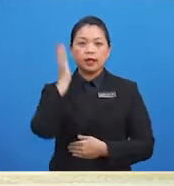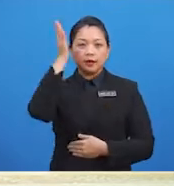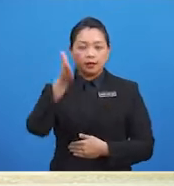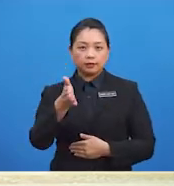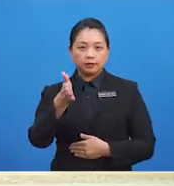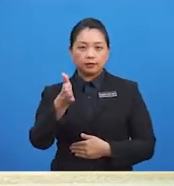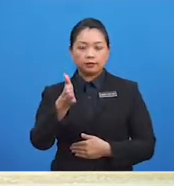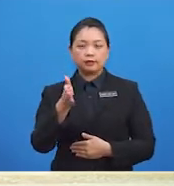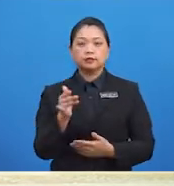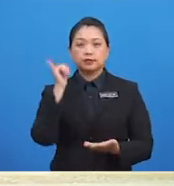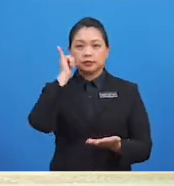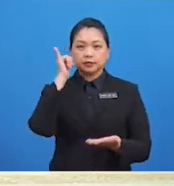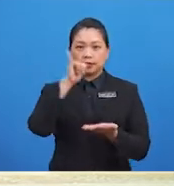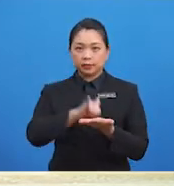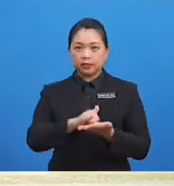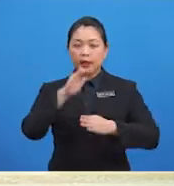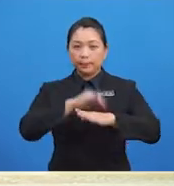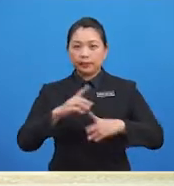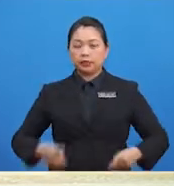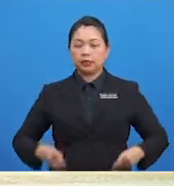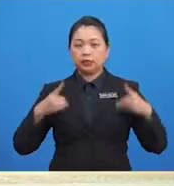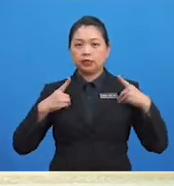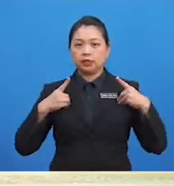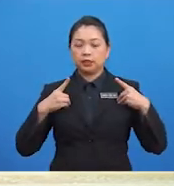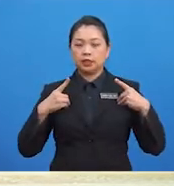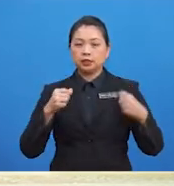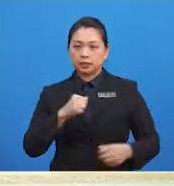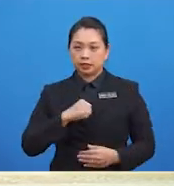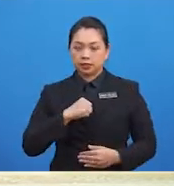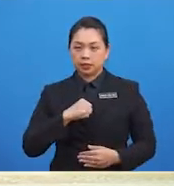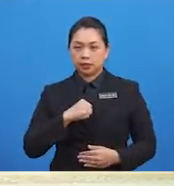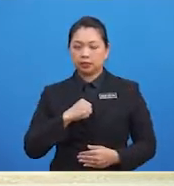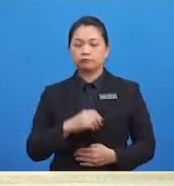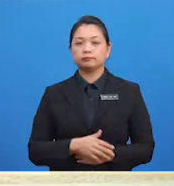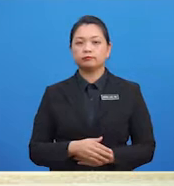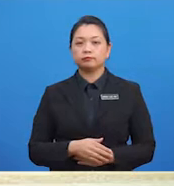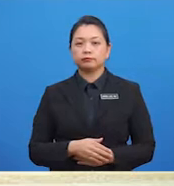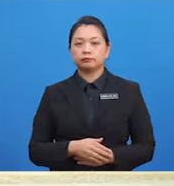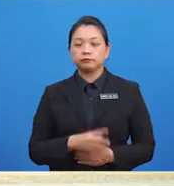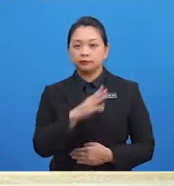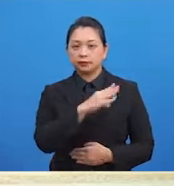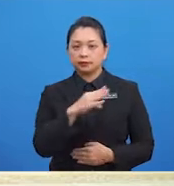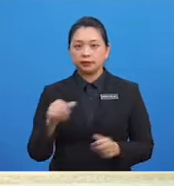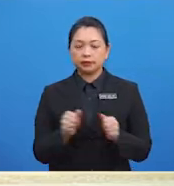jakin pada diri sendiri Serta mendisiplinkan diri kita Dengan pengamalan kebersihan dan